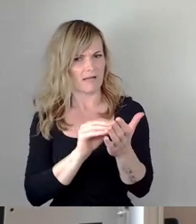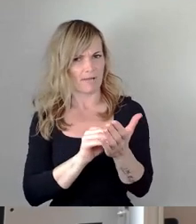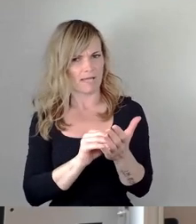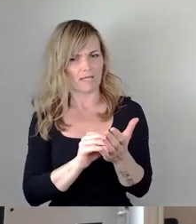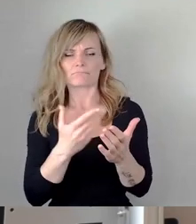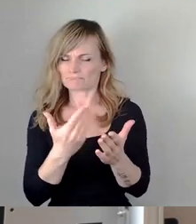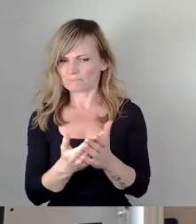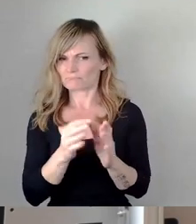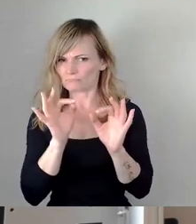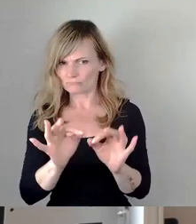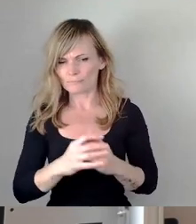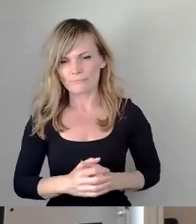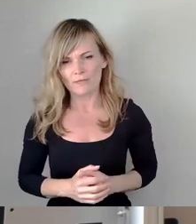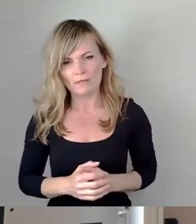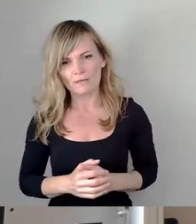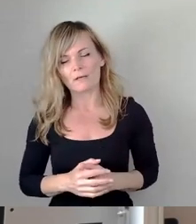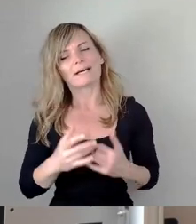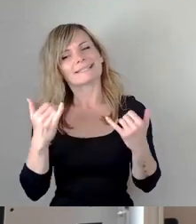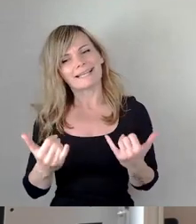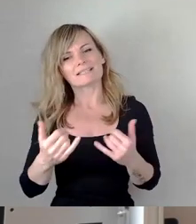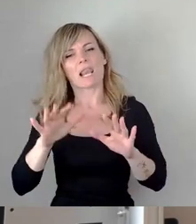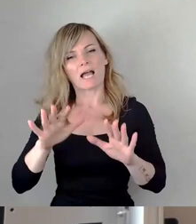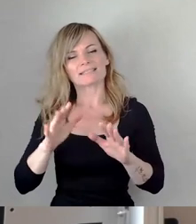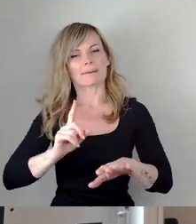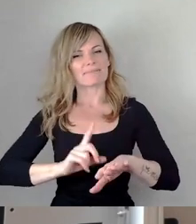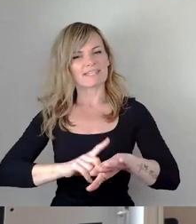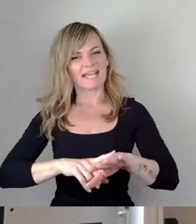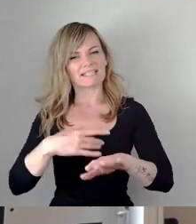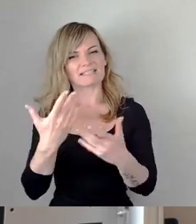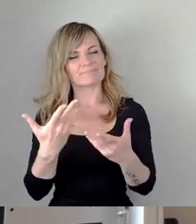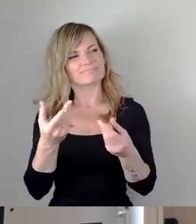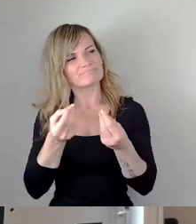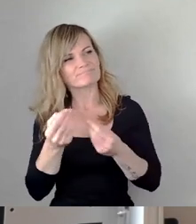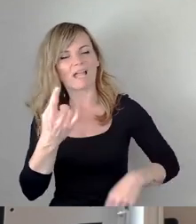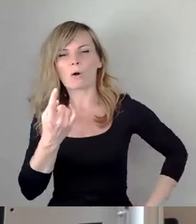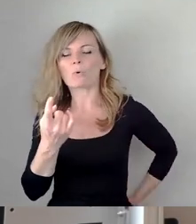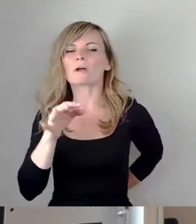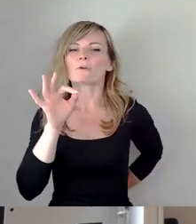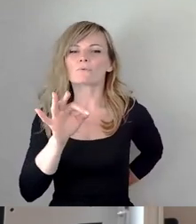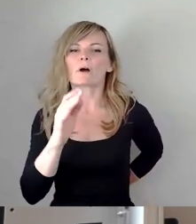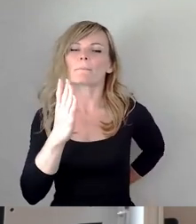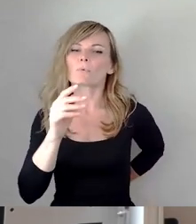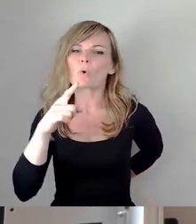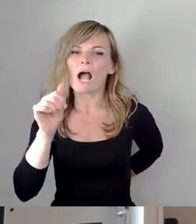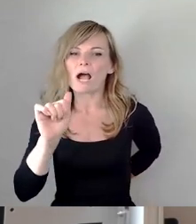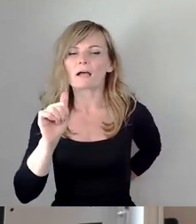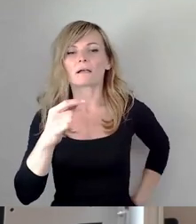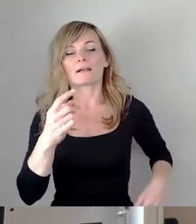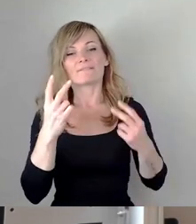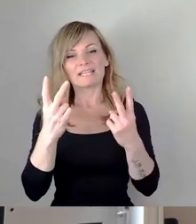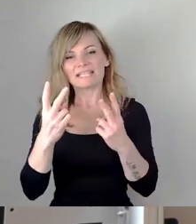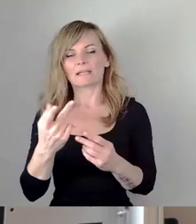Es kommt jetzt aber auch so langsam die Zeit, wo wir uns mit den für die BOGA notwendigen Investitionsmitteln